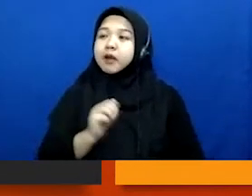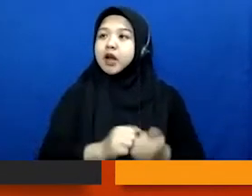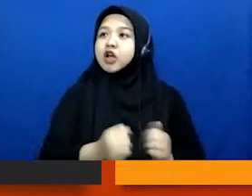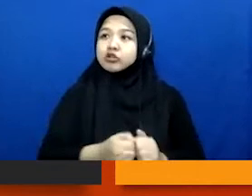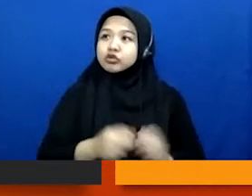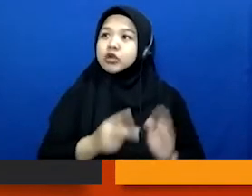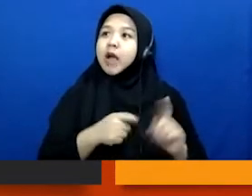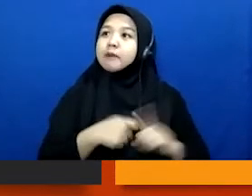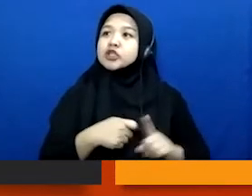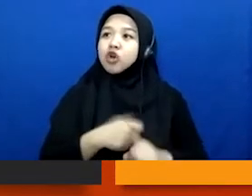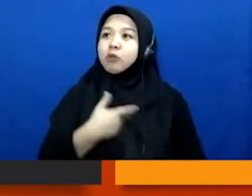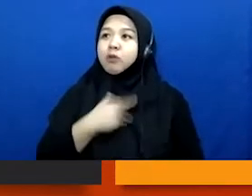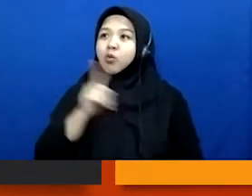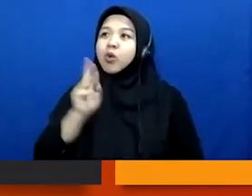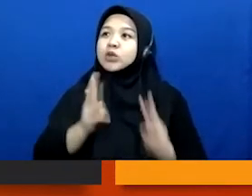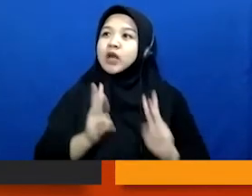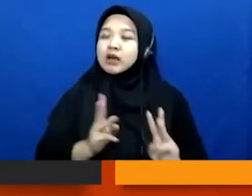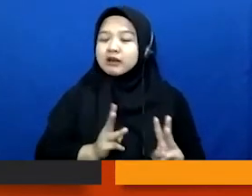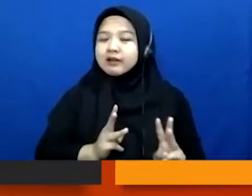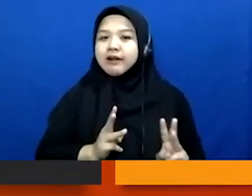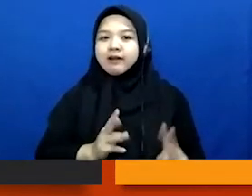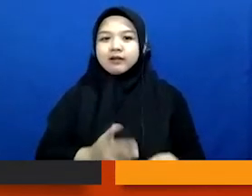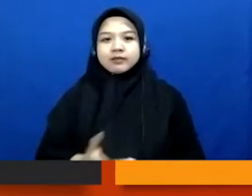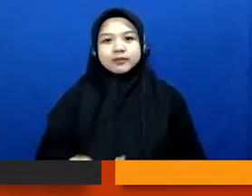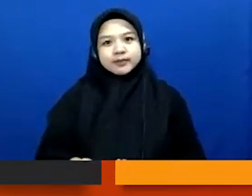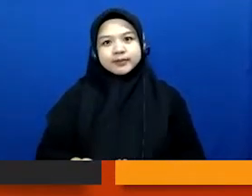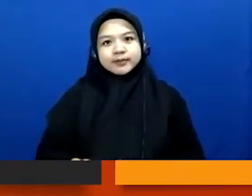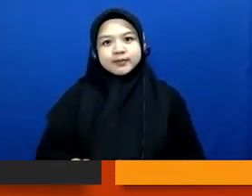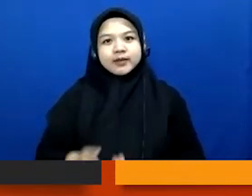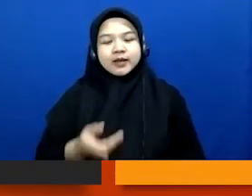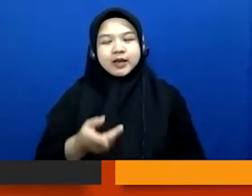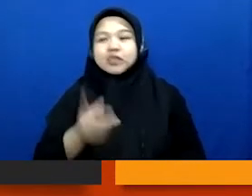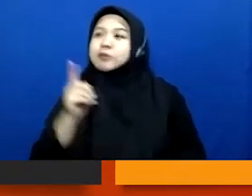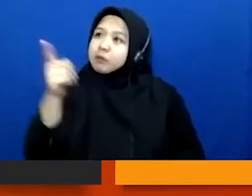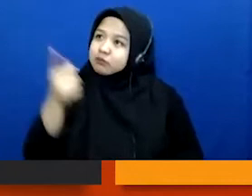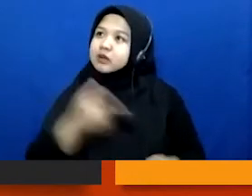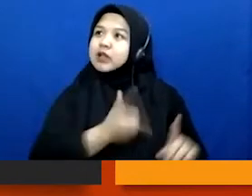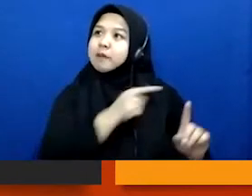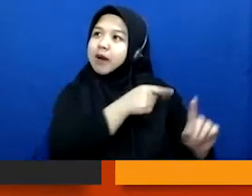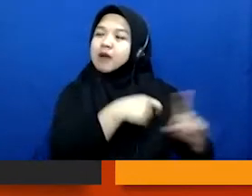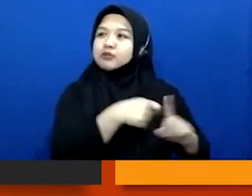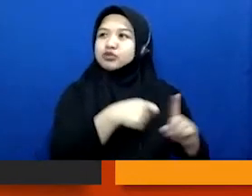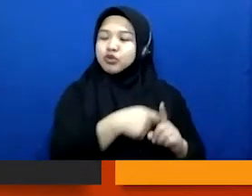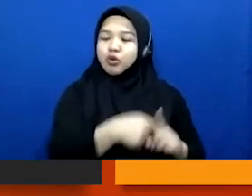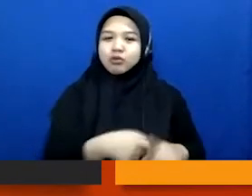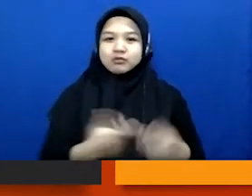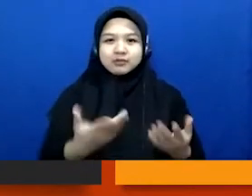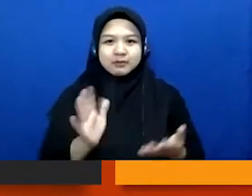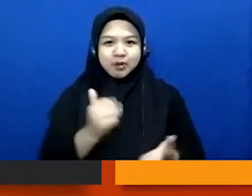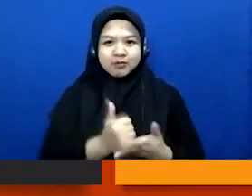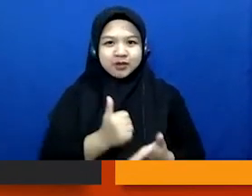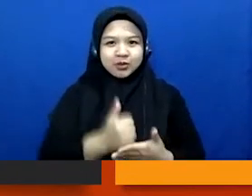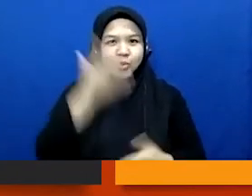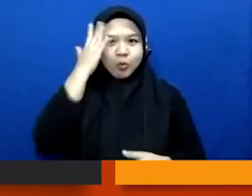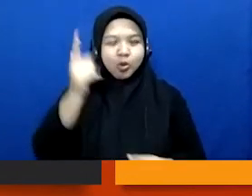kamiso gitu kan maksudnya Anda melakukan penembakan terhadap kamiso belum tentu polisi itu